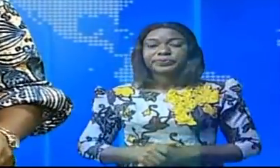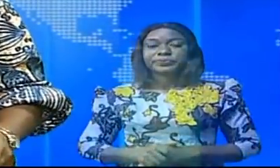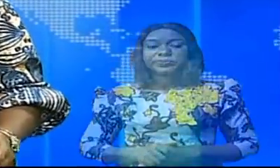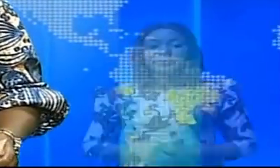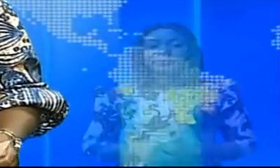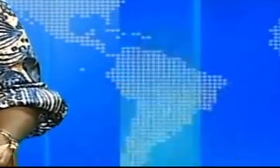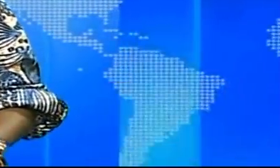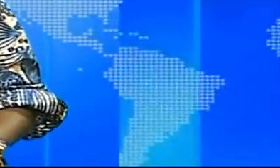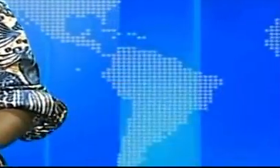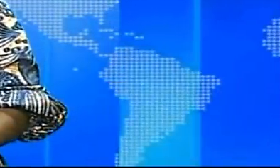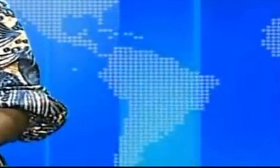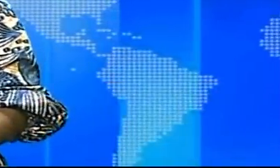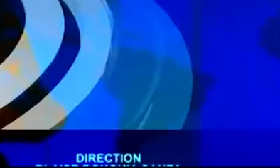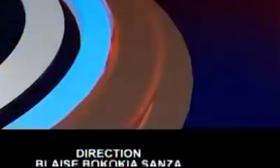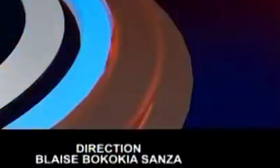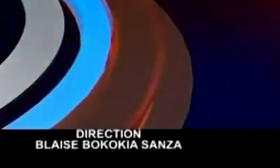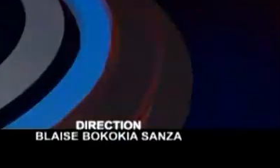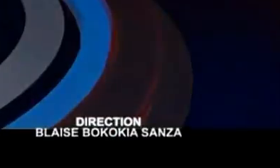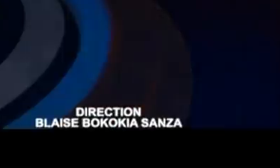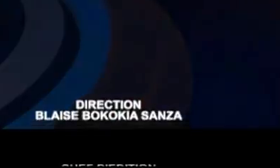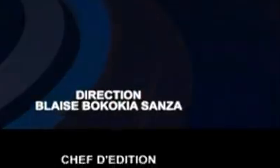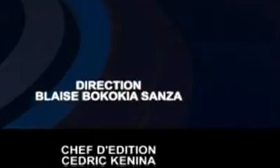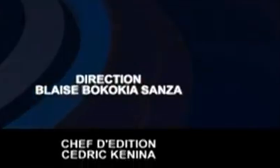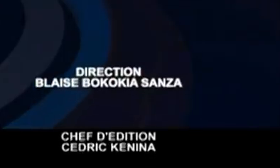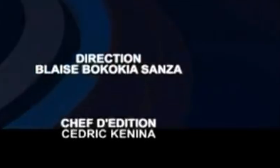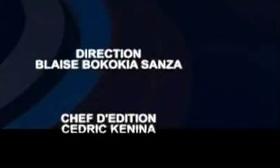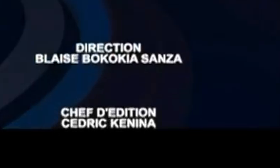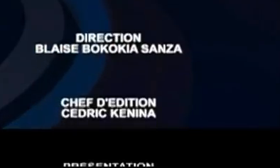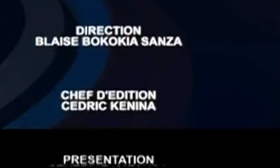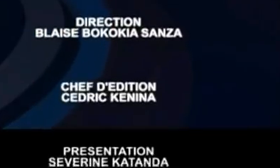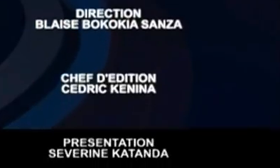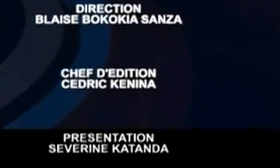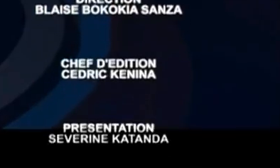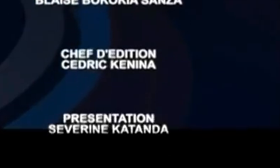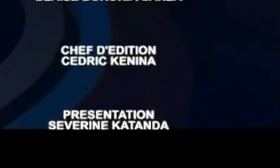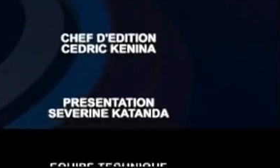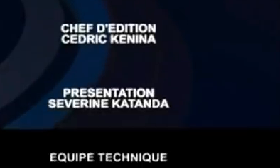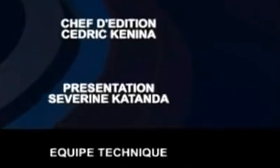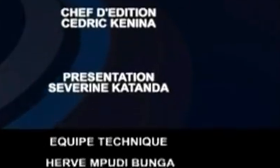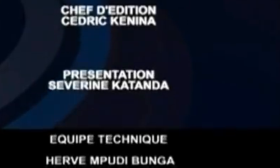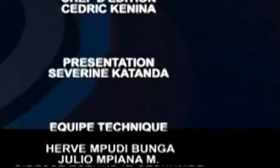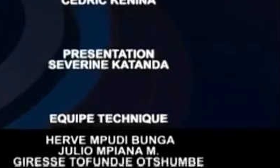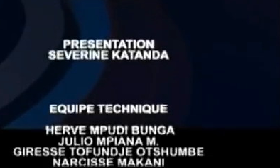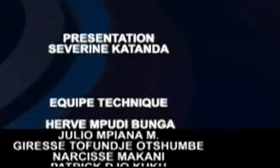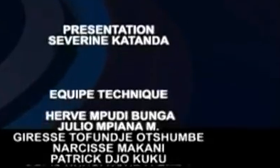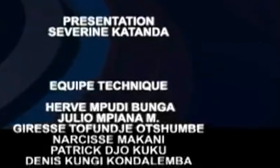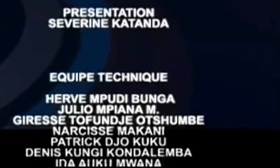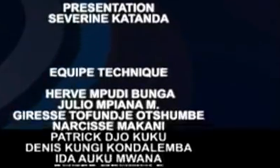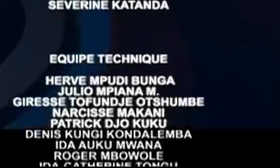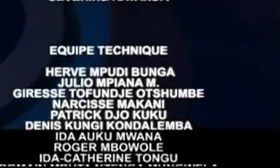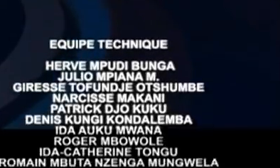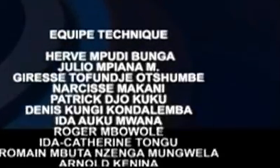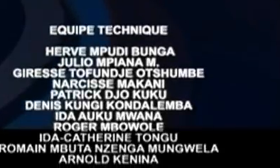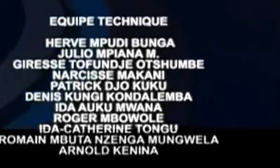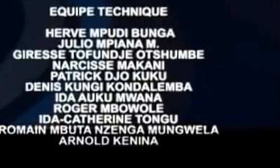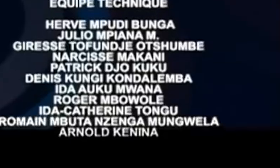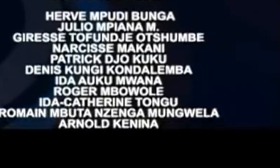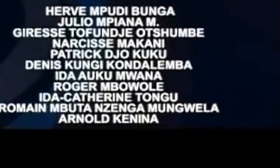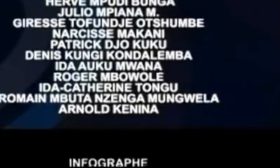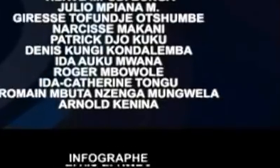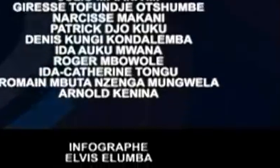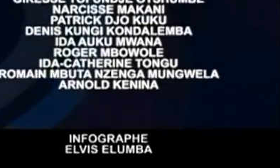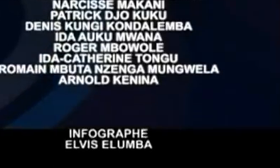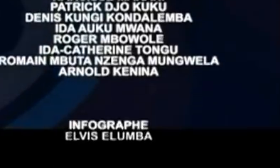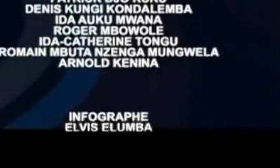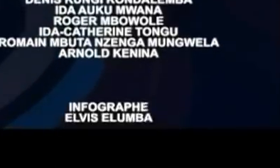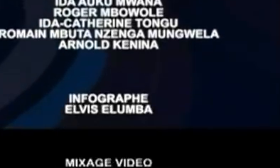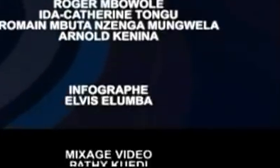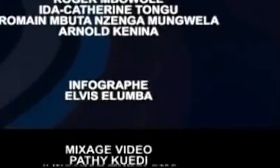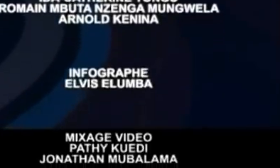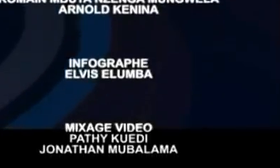-titrage